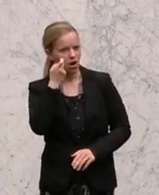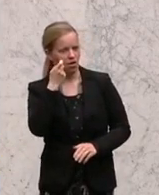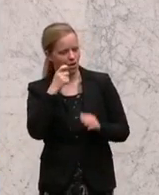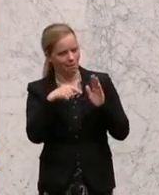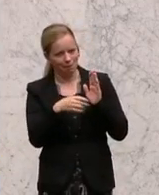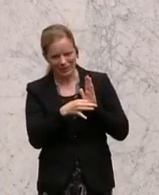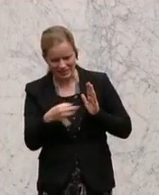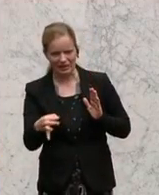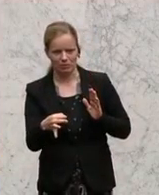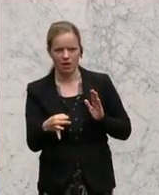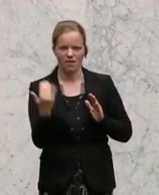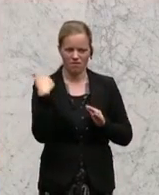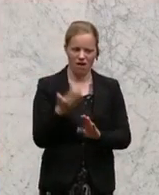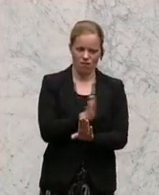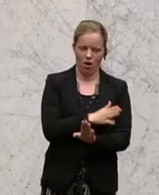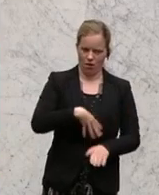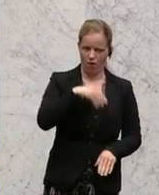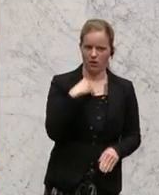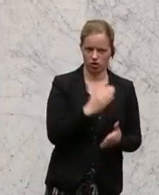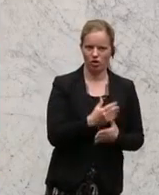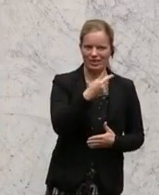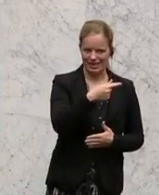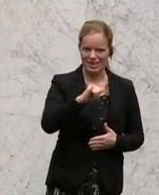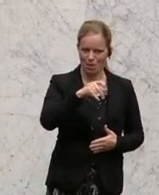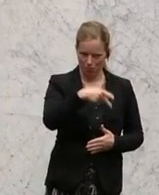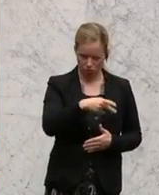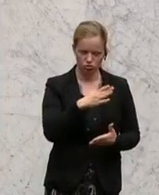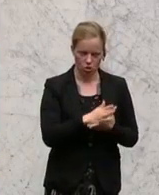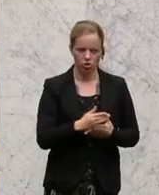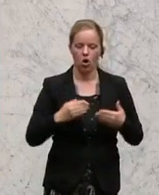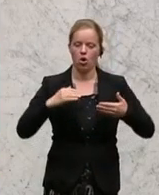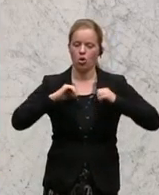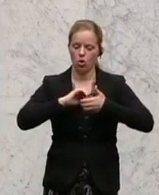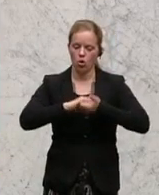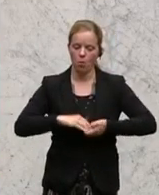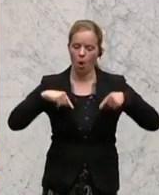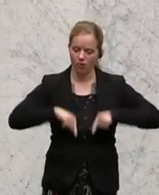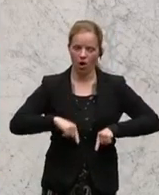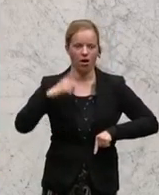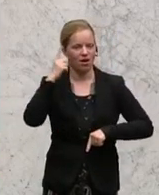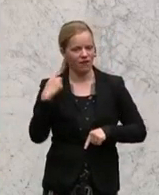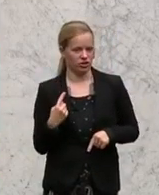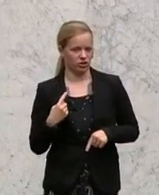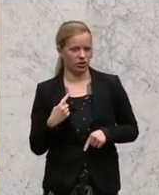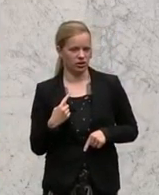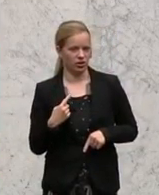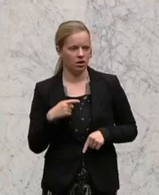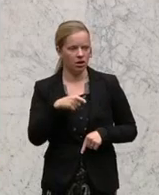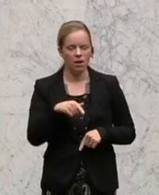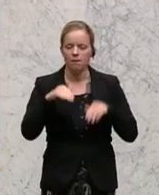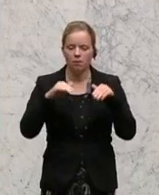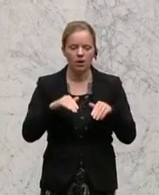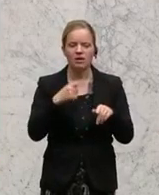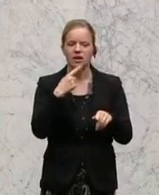Thema DITIB schon diskutiert haben. Unsere Club-Pop-Frau Glawischnik hat gesagt, naja, eine Mutter soll nicht nachträglich beweisen